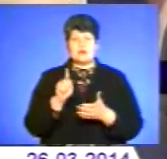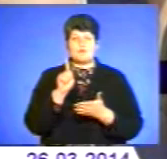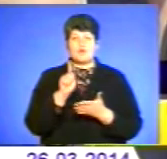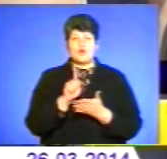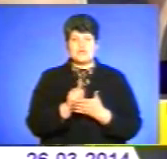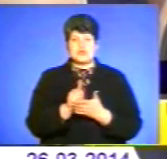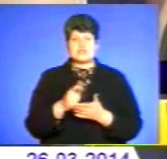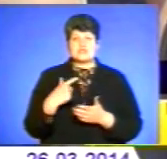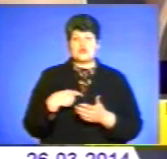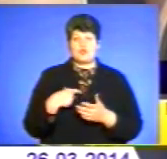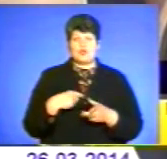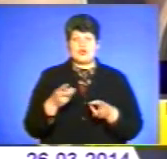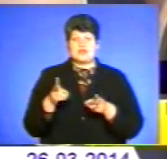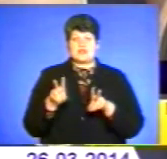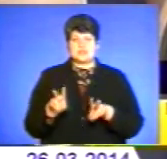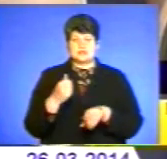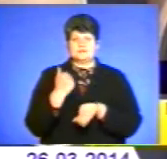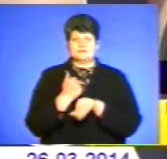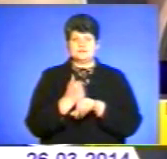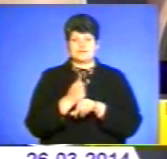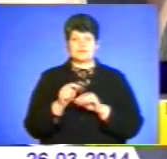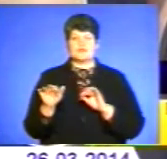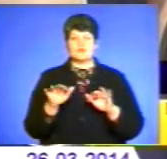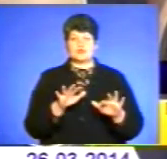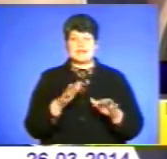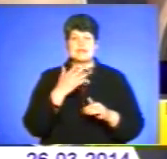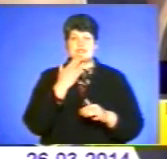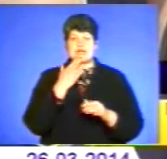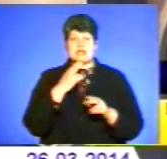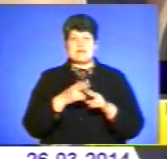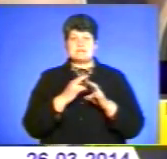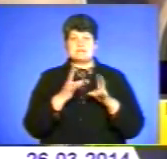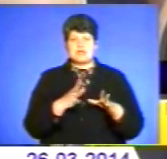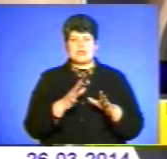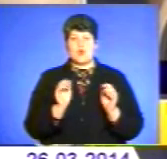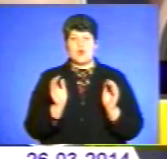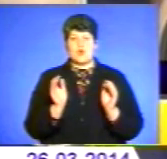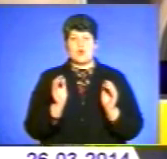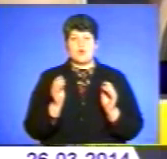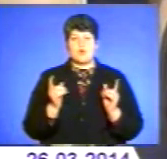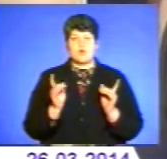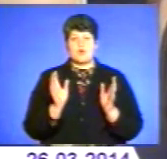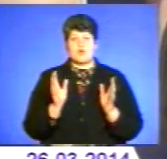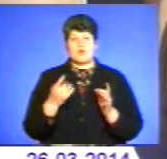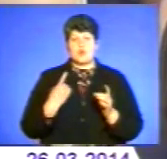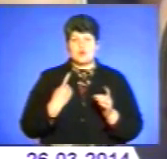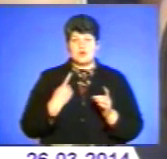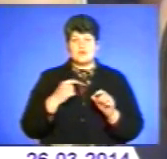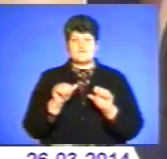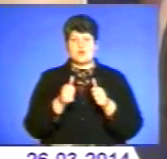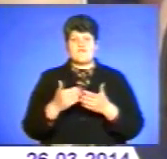собою залишити ключові функції національної безпеки і оборони, формування політики.